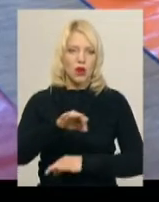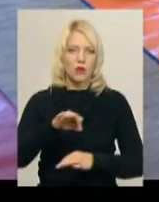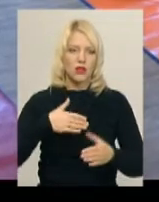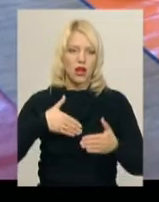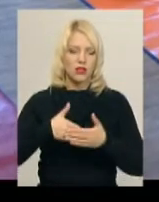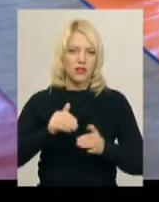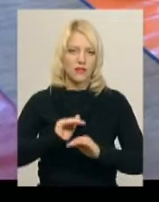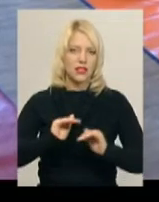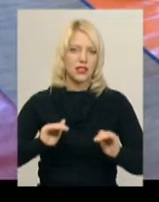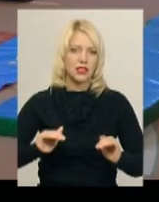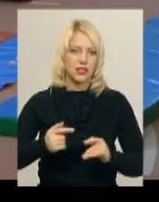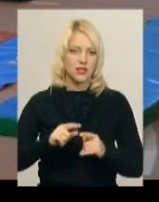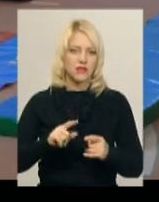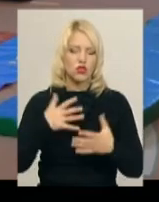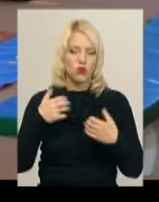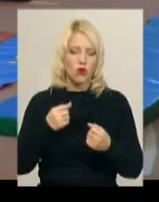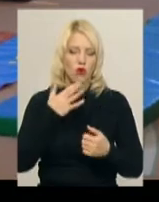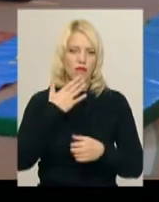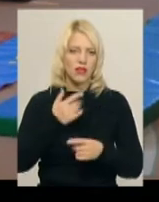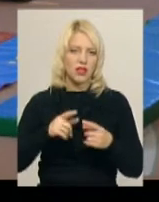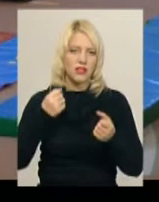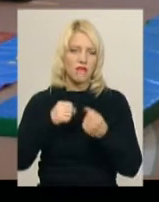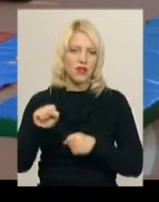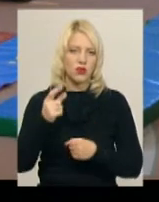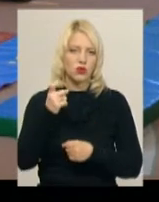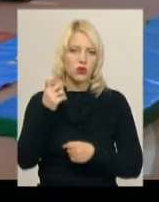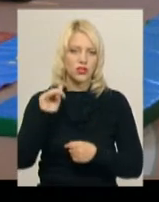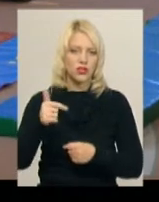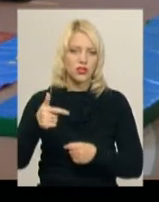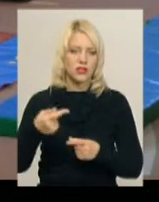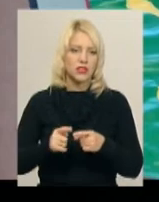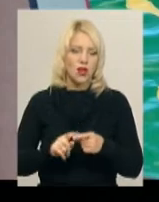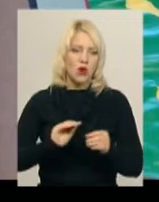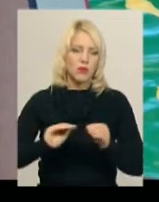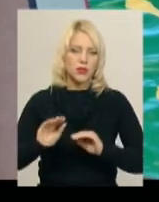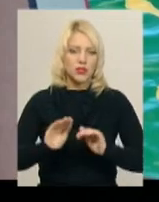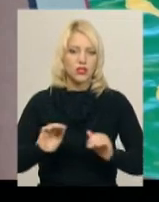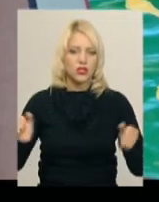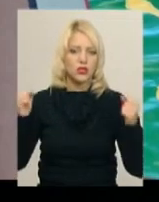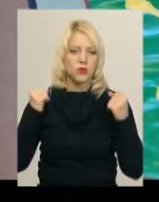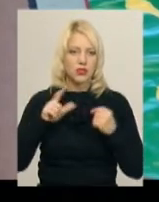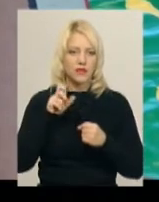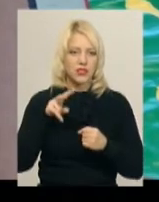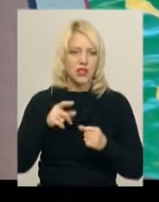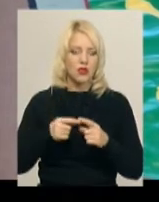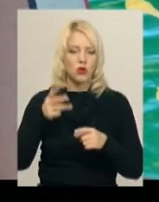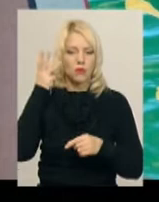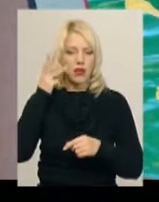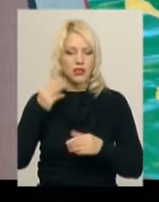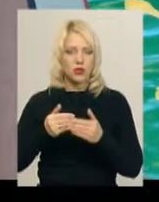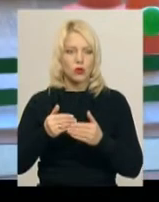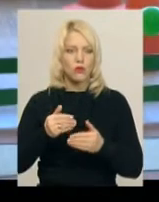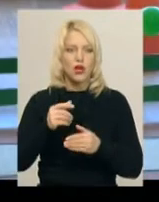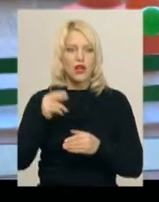«Активне дитинство – здорова нація» виграв 100 тисяч гривень. За отримані кошти облаштували дитячий спортивний зал у Хмельницькому дошкільному навчальному